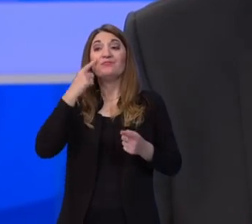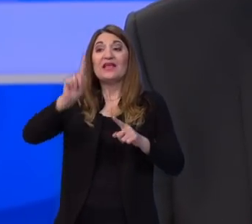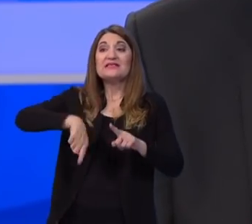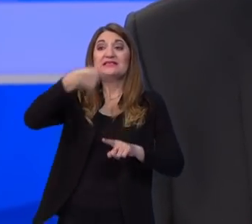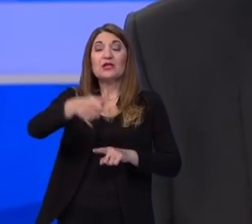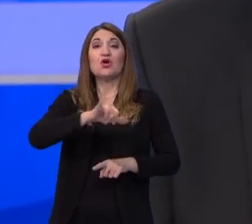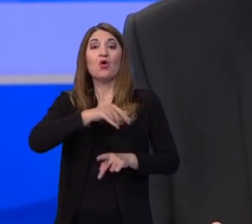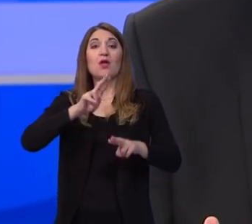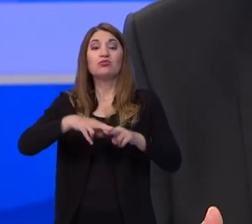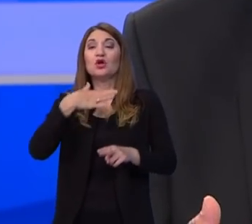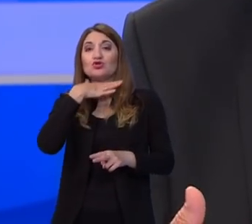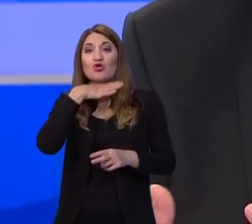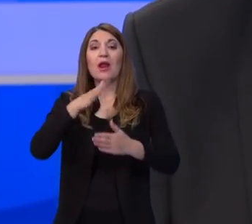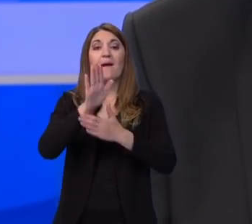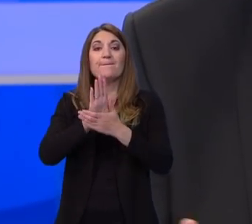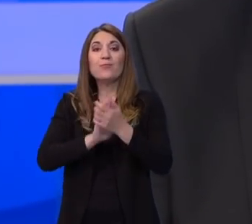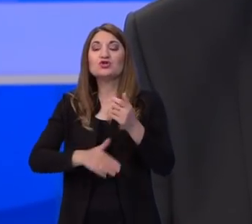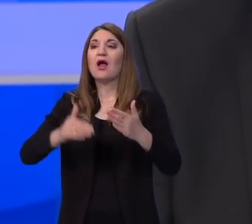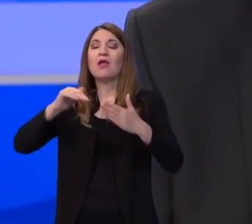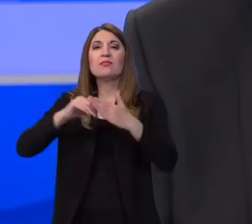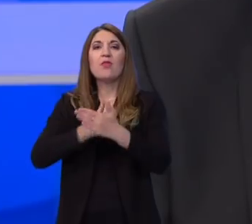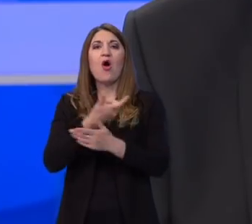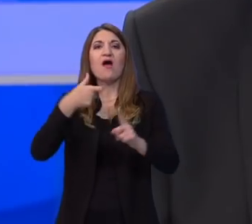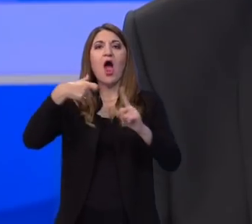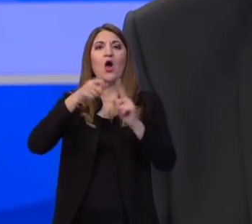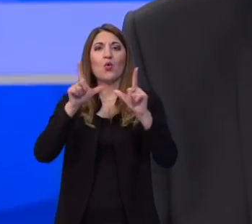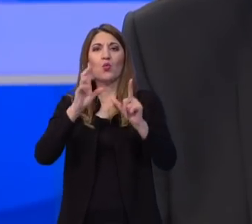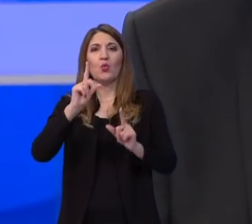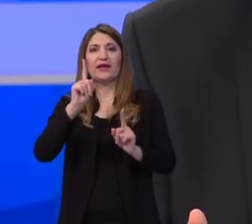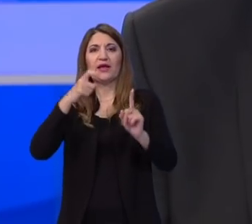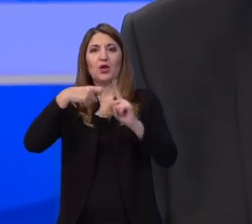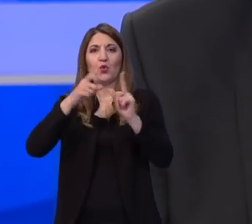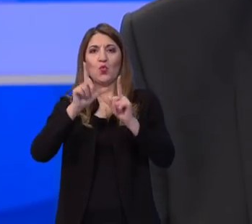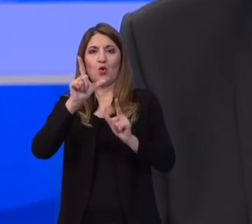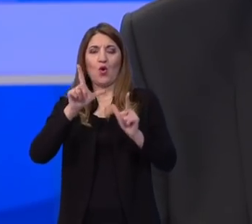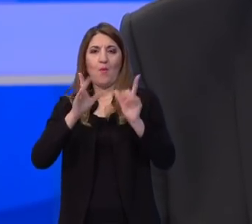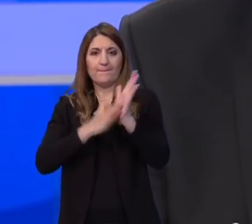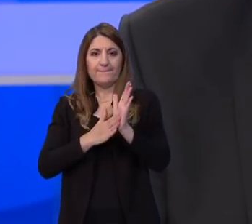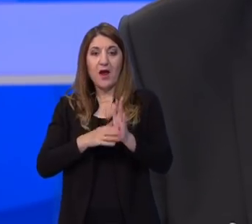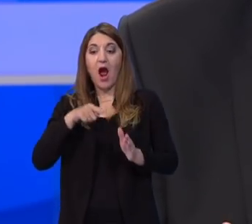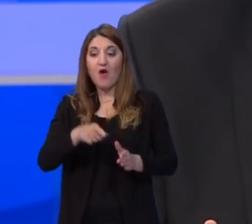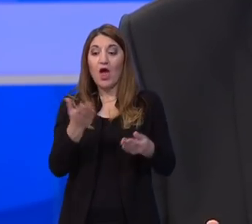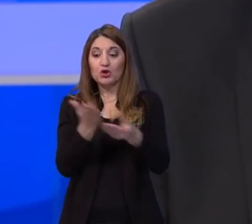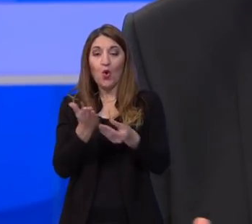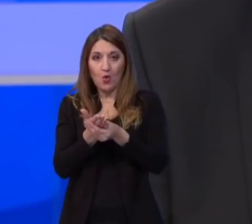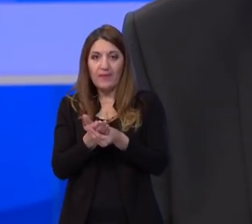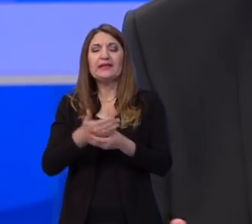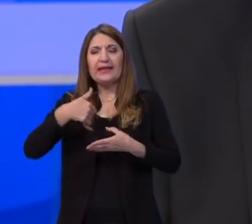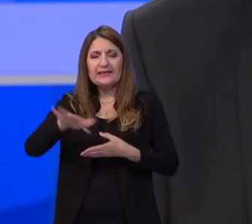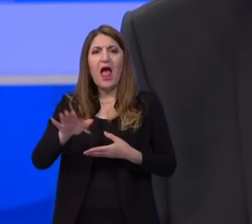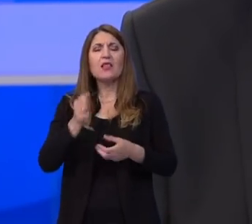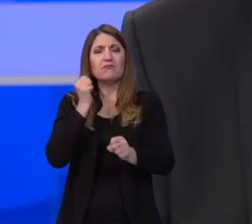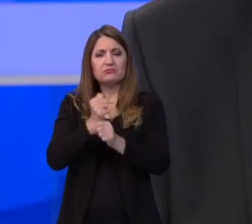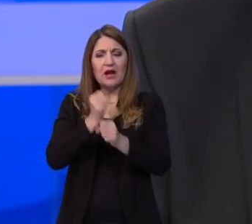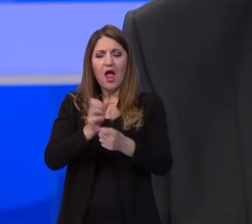će nastava krenuti u svim školama po novim kurikulima i kurikularni dokumenti se rade. I dalje samo